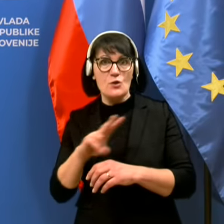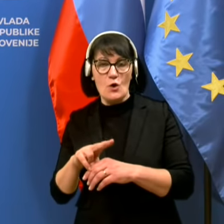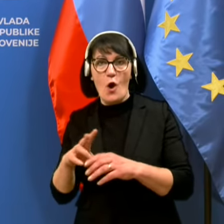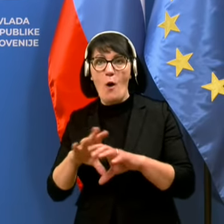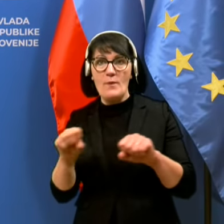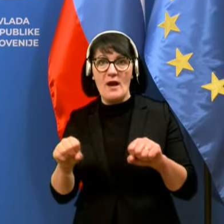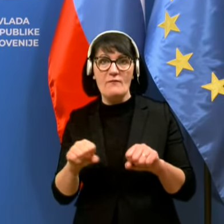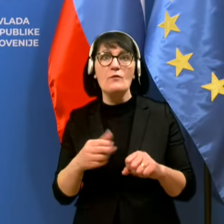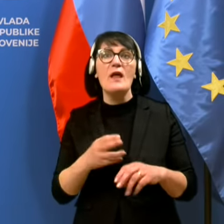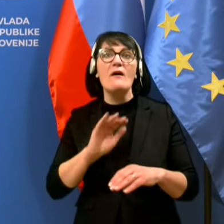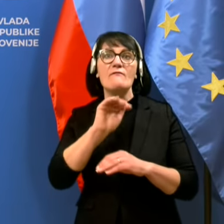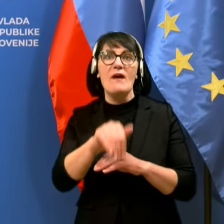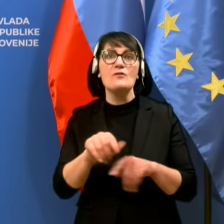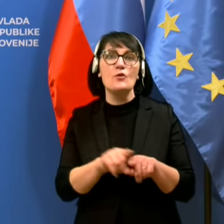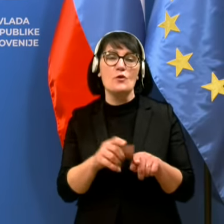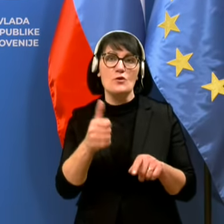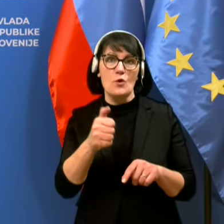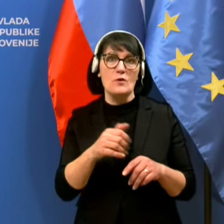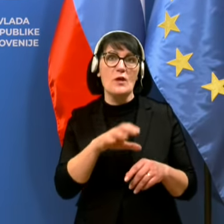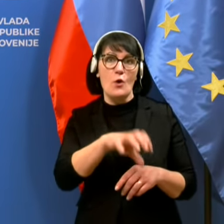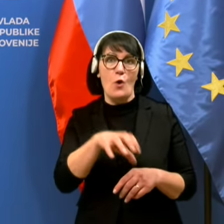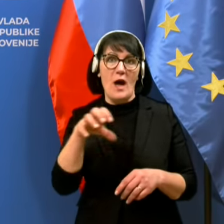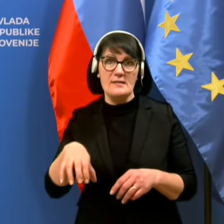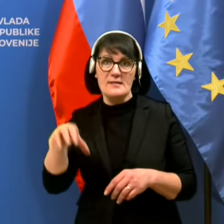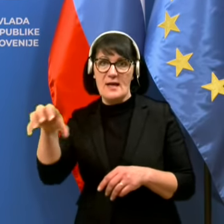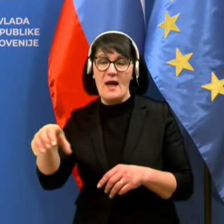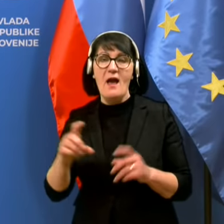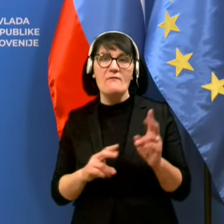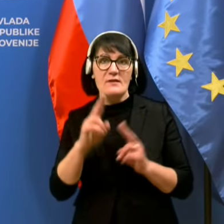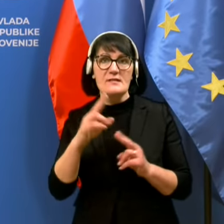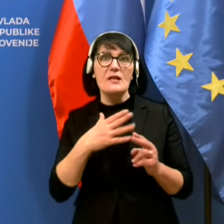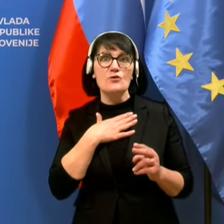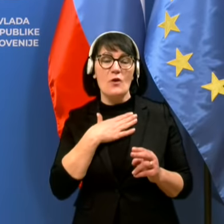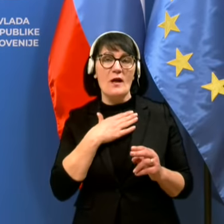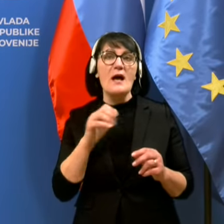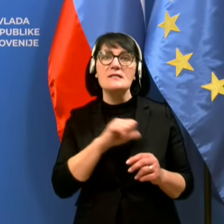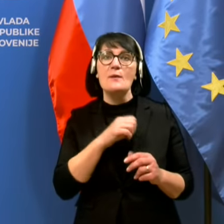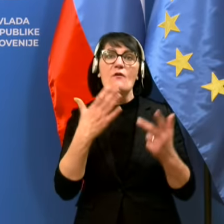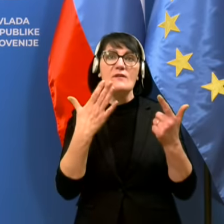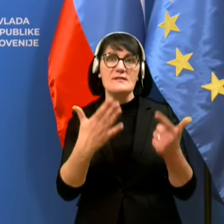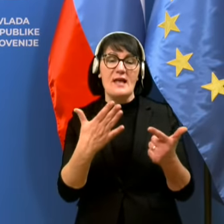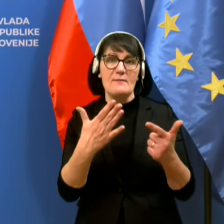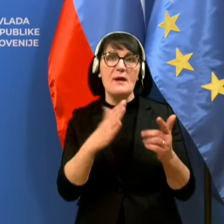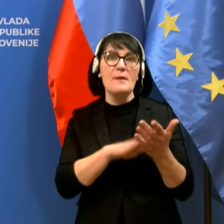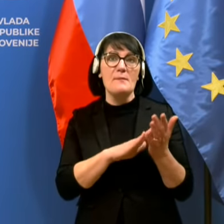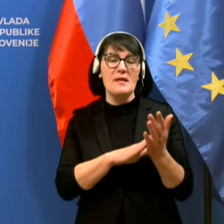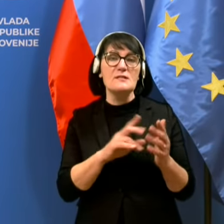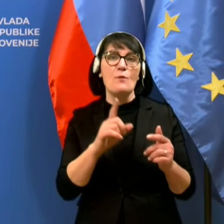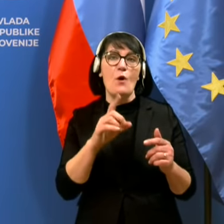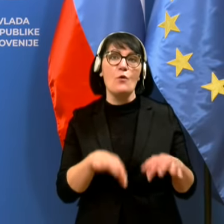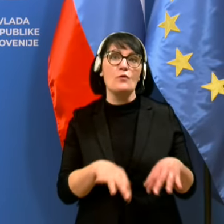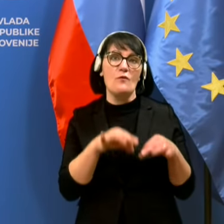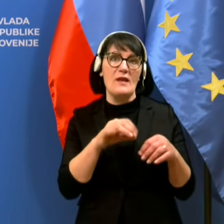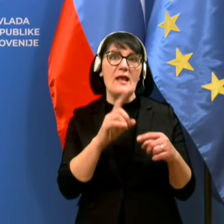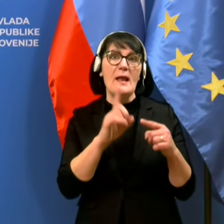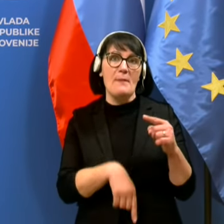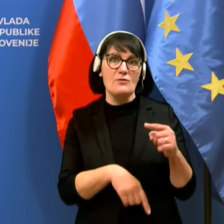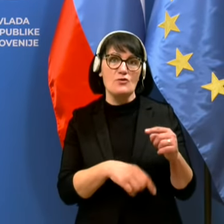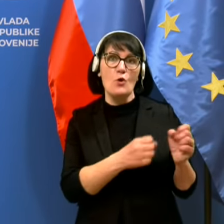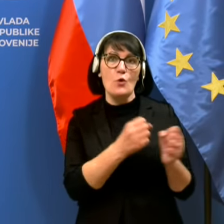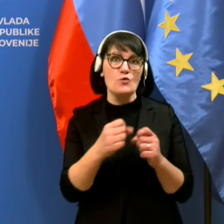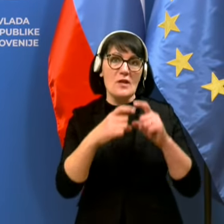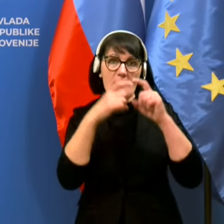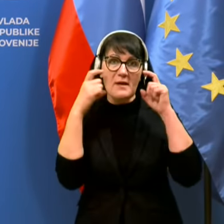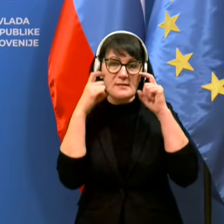stotih lokacijah pred vrtci in šolami. Samo v sedmih primerih smo zaznali nepravilno nošenje zaščitne maske, za kar so